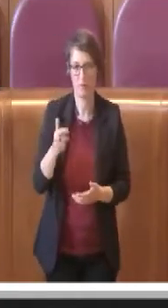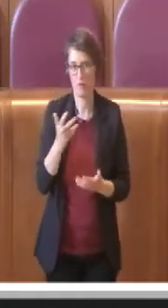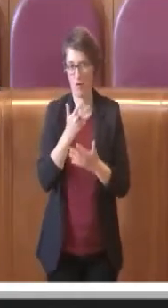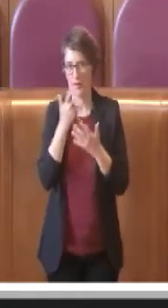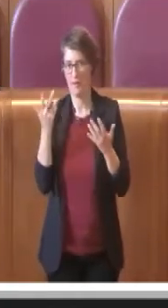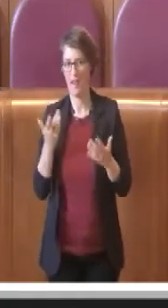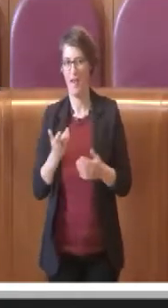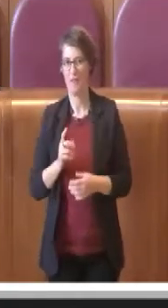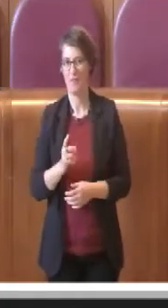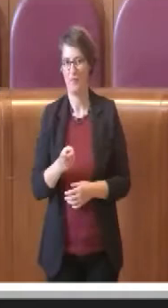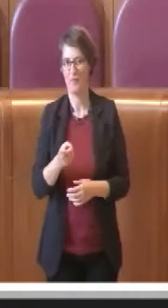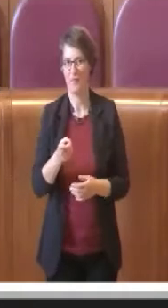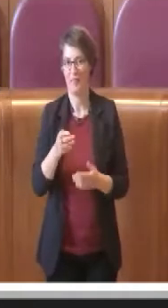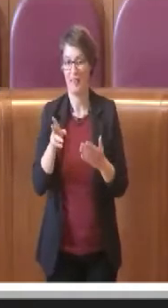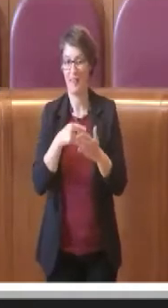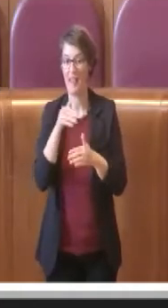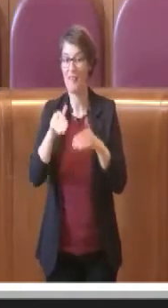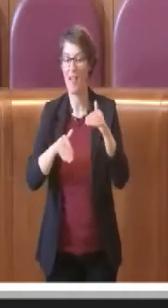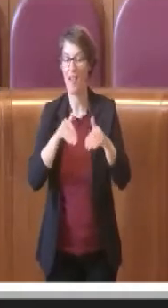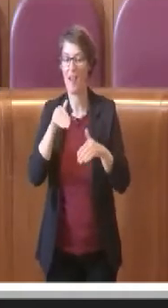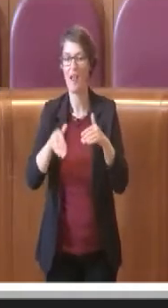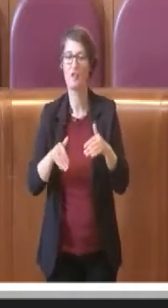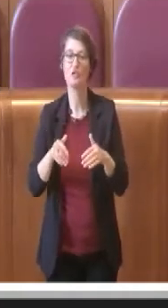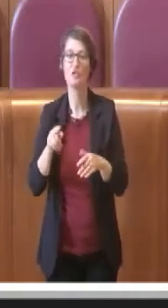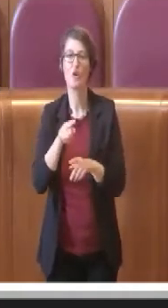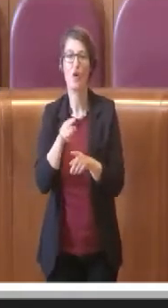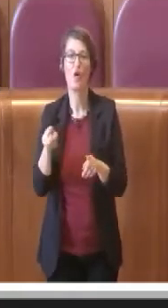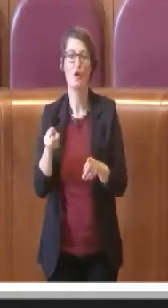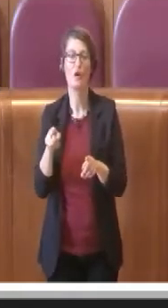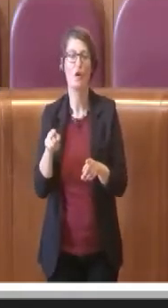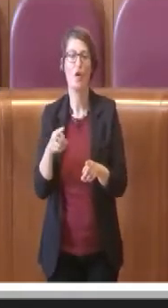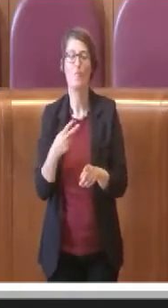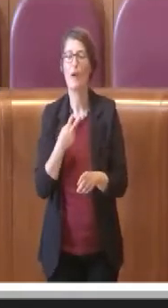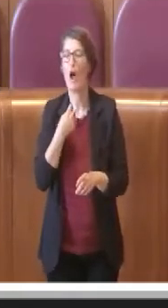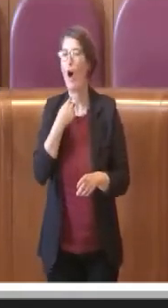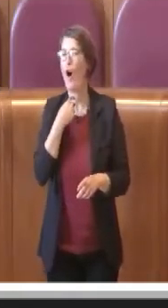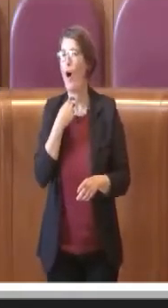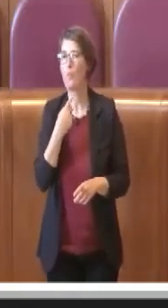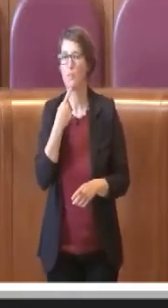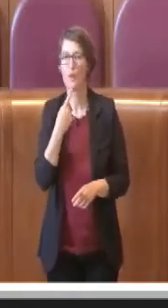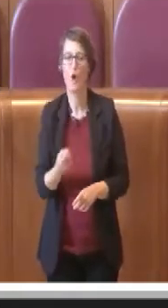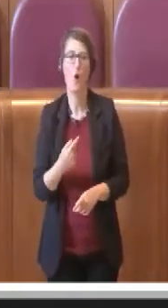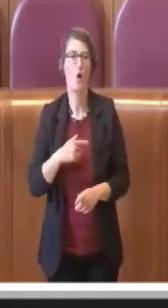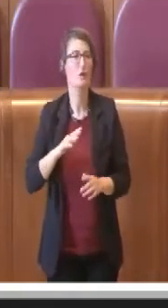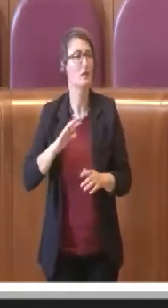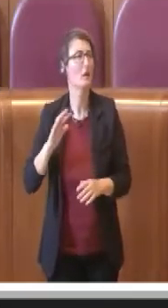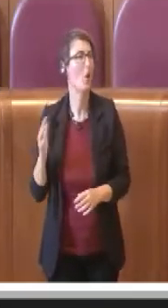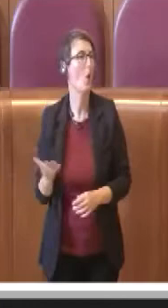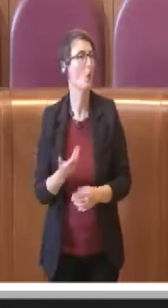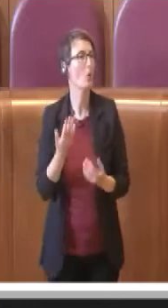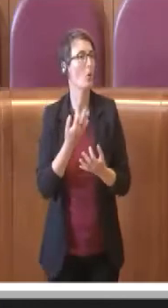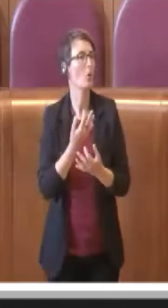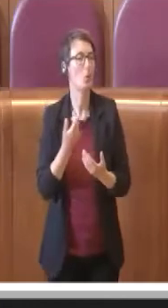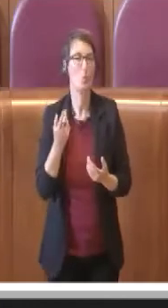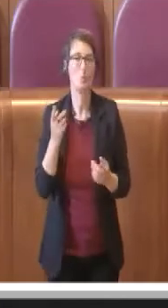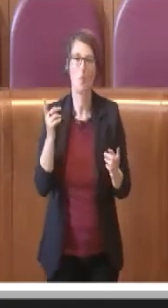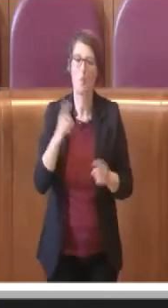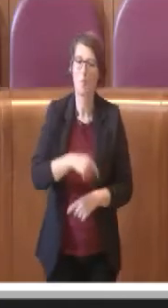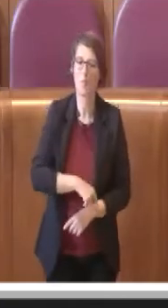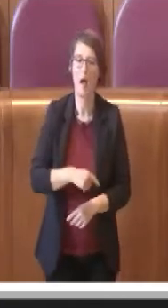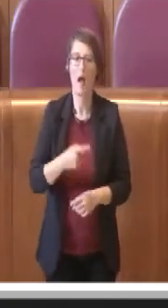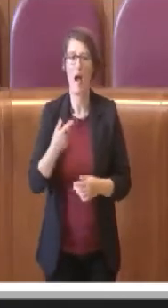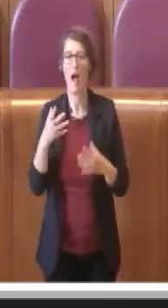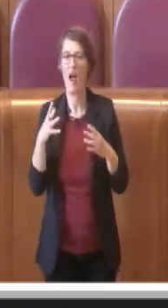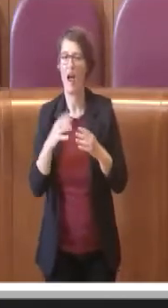fa sì che si debba dire che tutto va male, che tutto è pessimo, che tutto è fatto nel modo peggiore possibile.